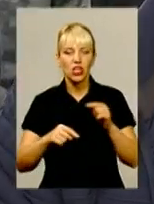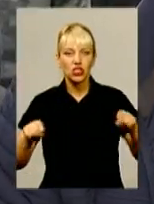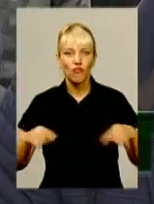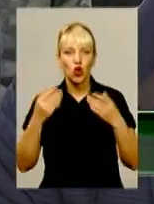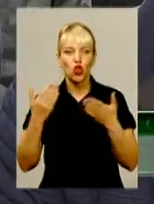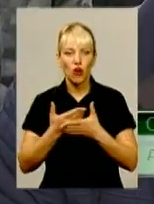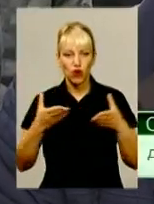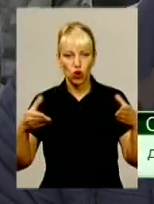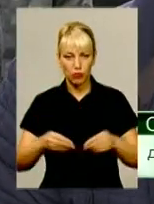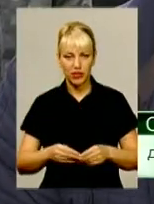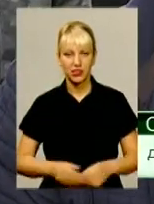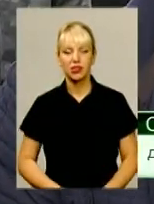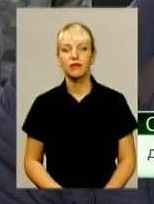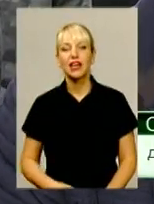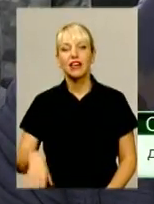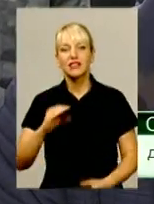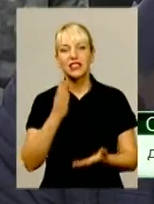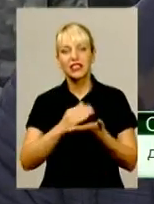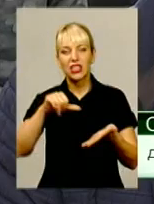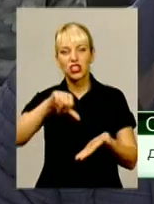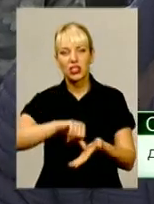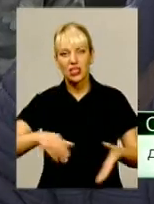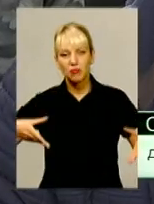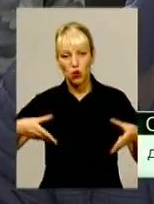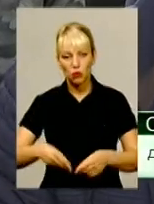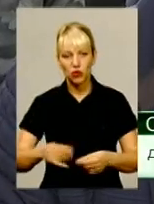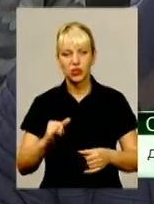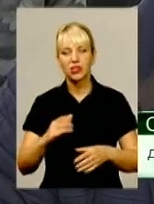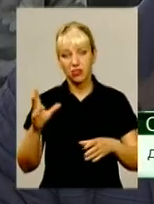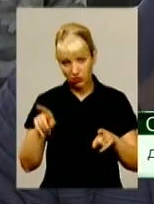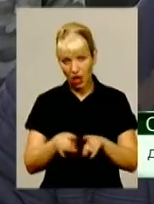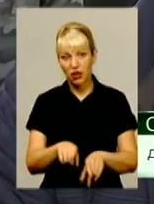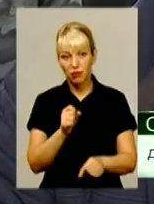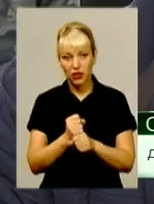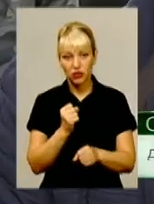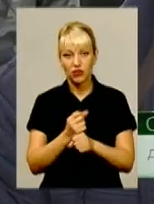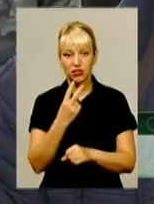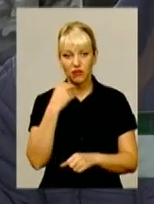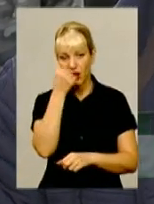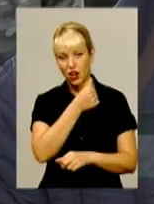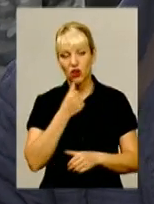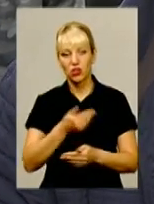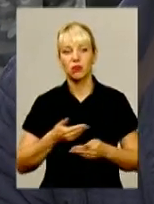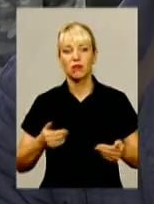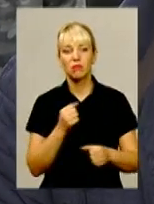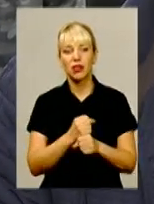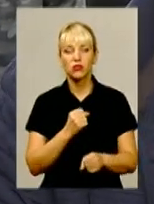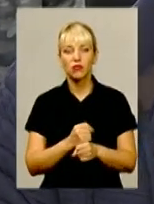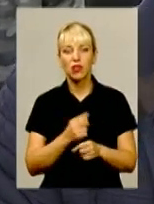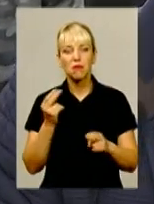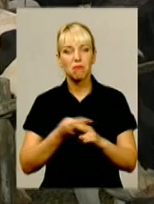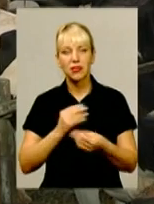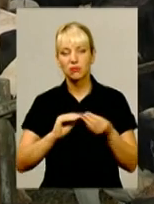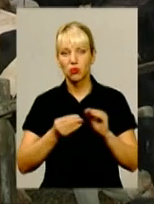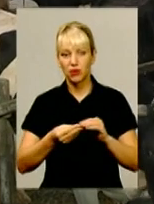являються членами кооперативу. Майно внесли, землю внесли і так і працювали. Два роки вони працювали без